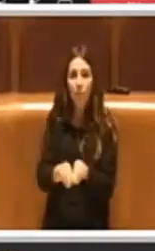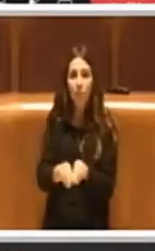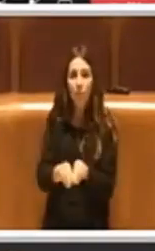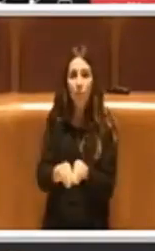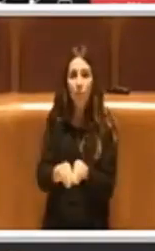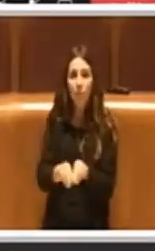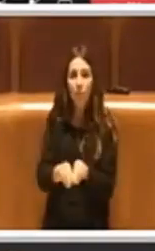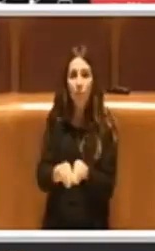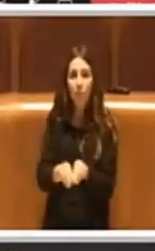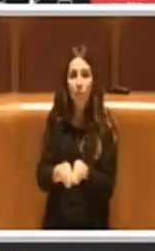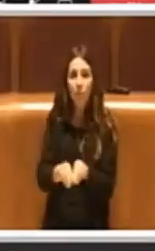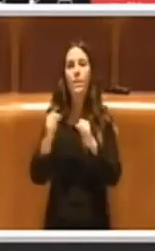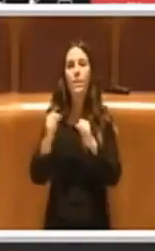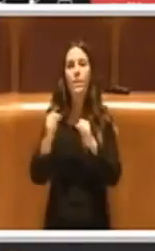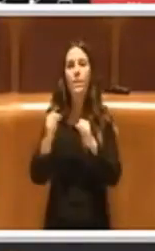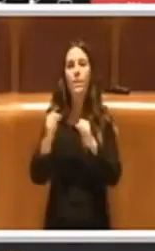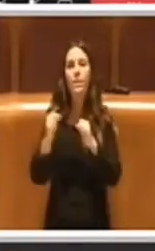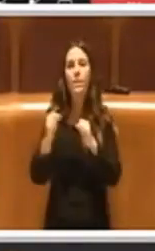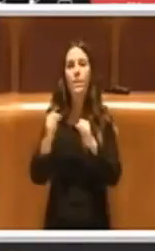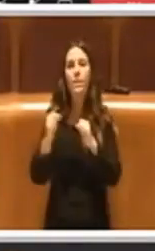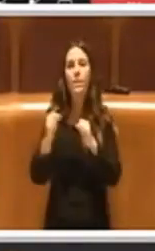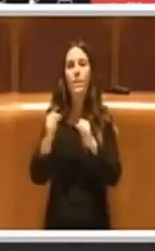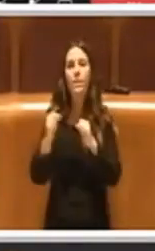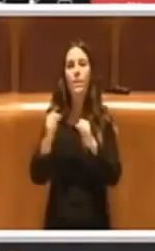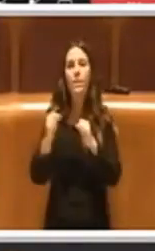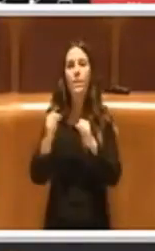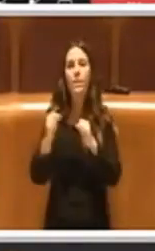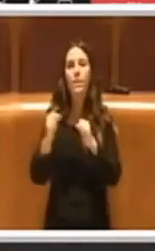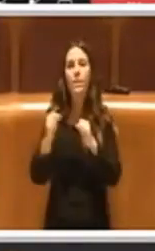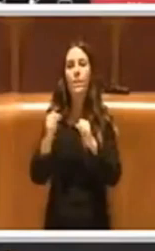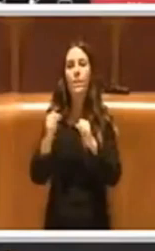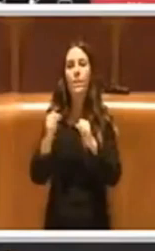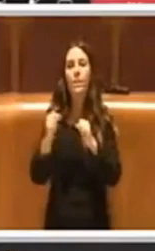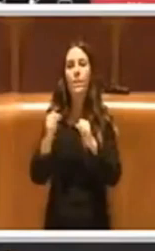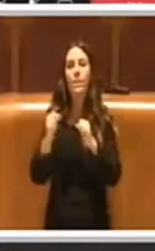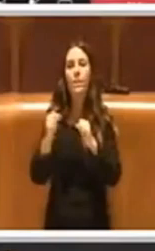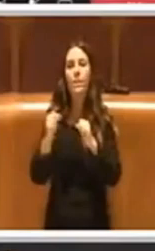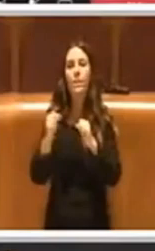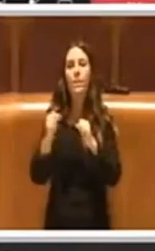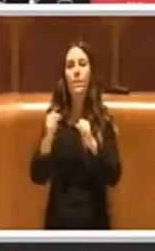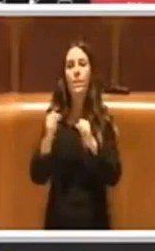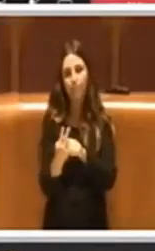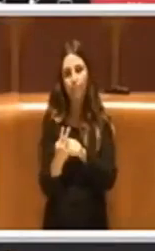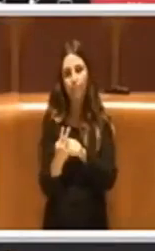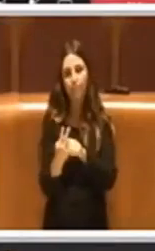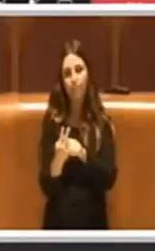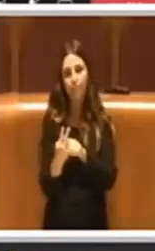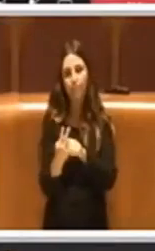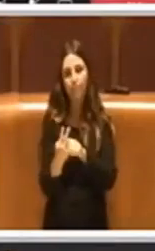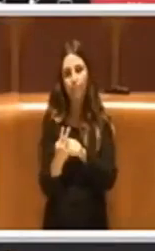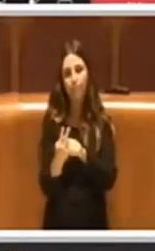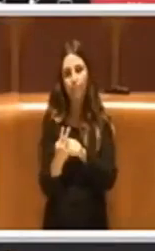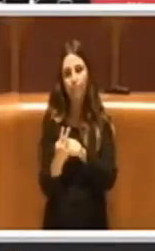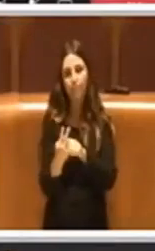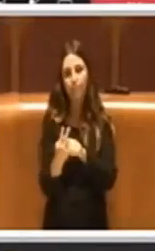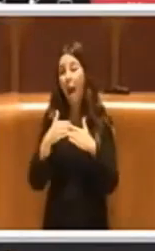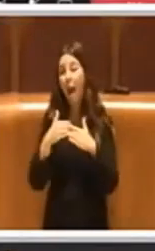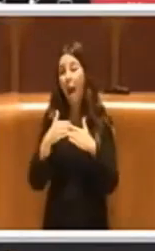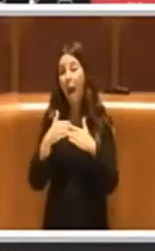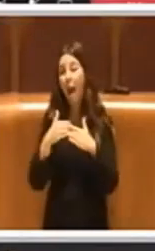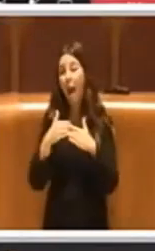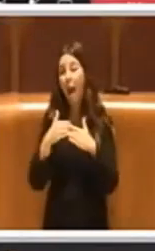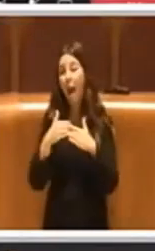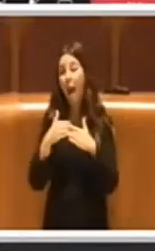e Salute, sono stati illustrati i due progetti. Ed entro i dieci giorni di termine